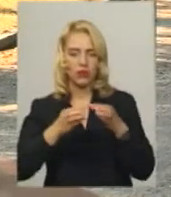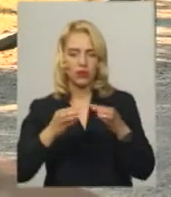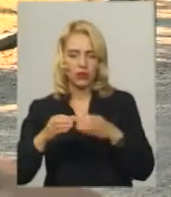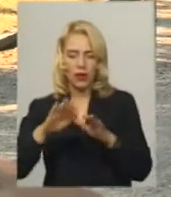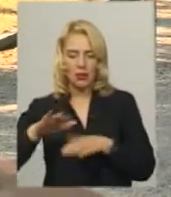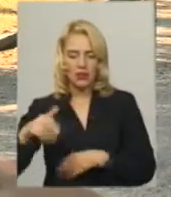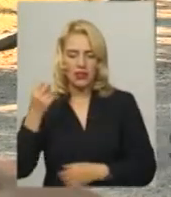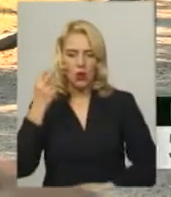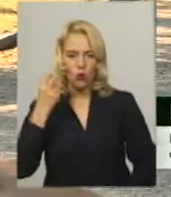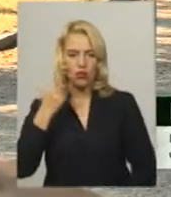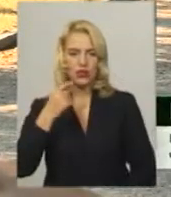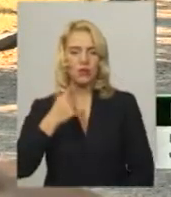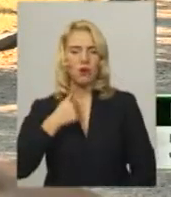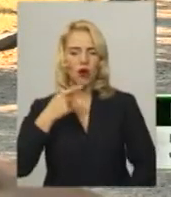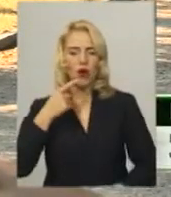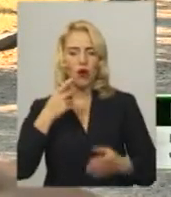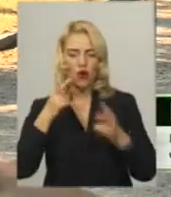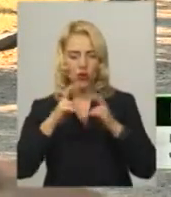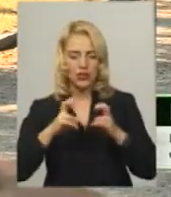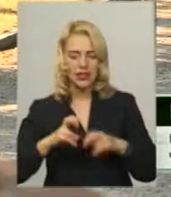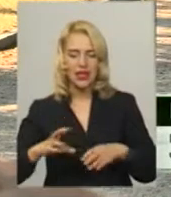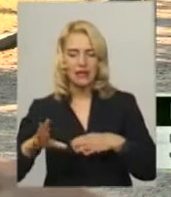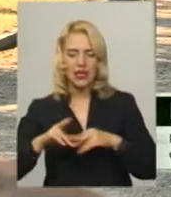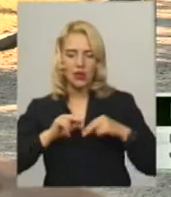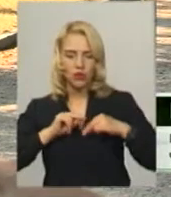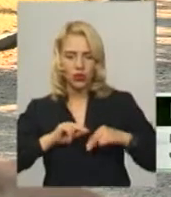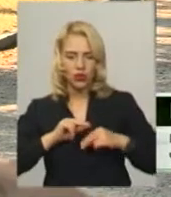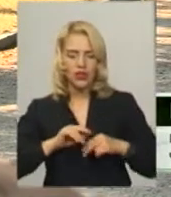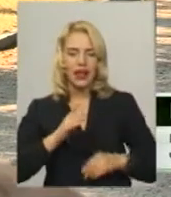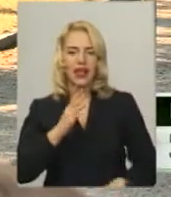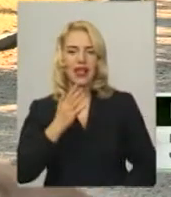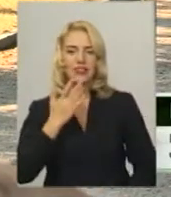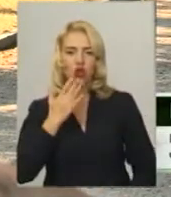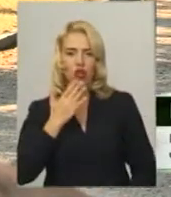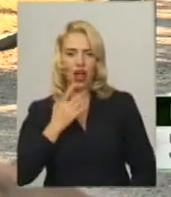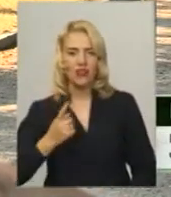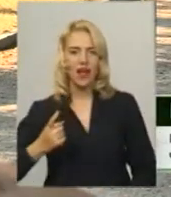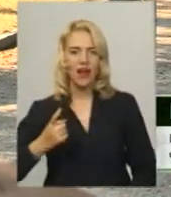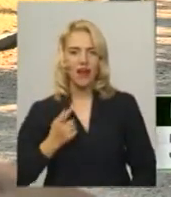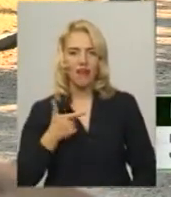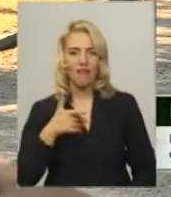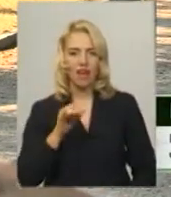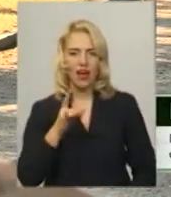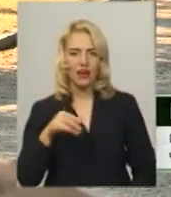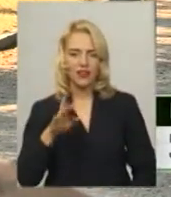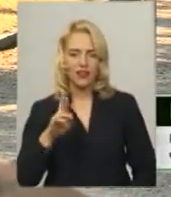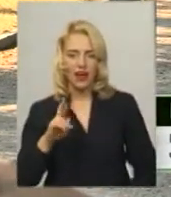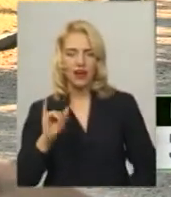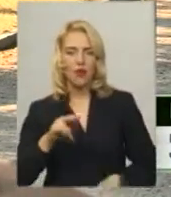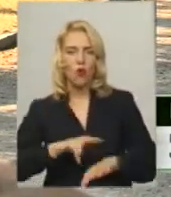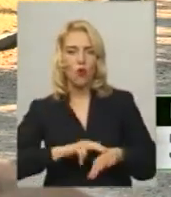ми розглядаємо взаємодію міжнаціональної гвардії і взаємодію міжнаціональної поліції, які будуть тут приїдути і нам